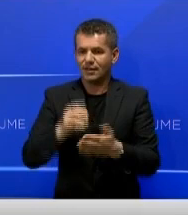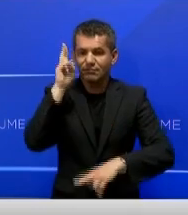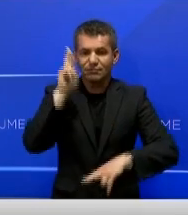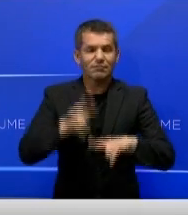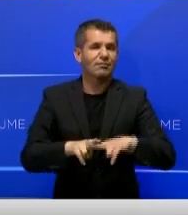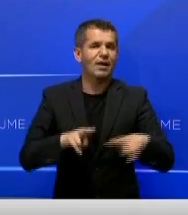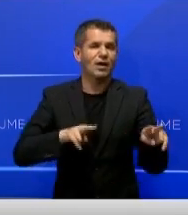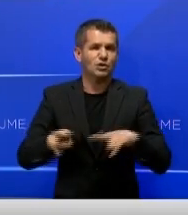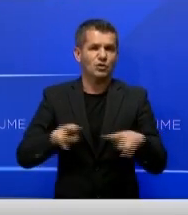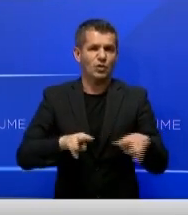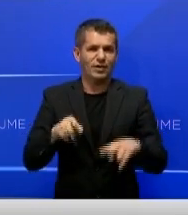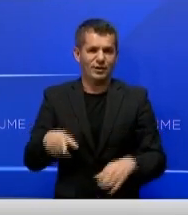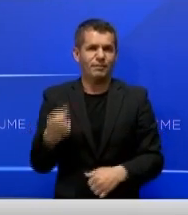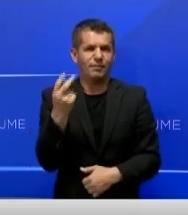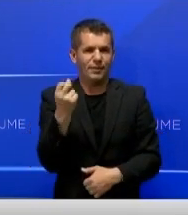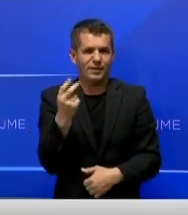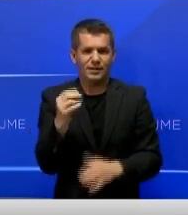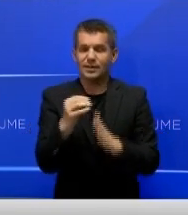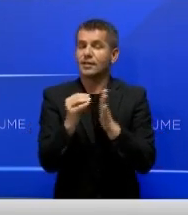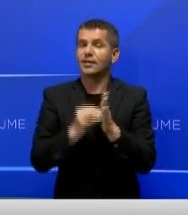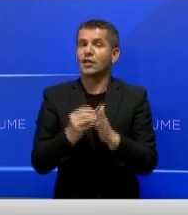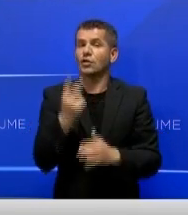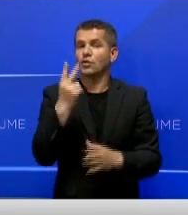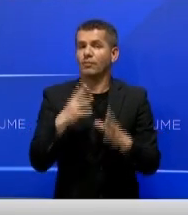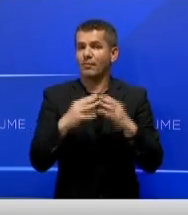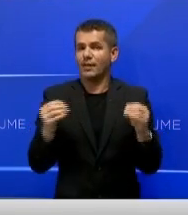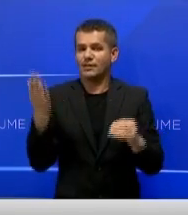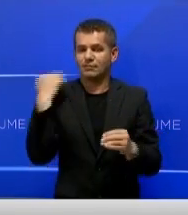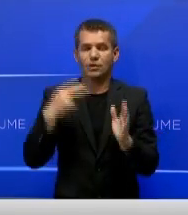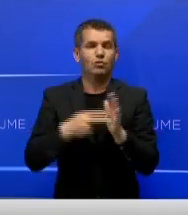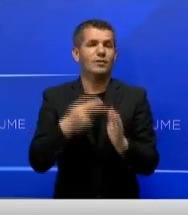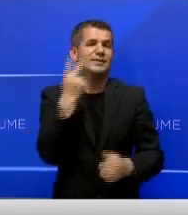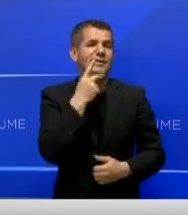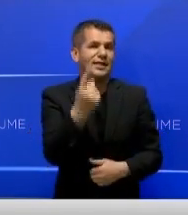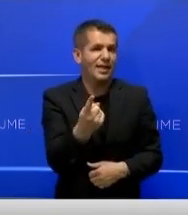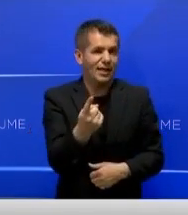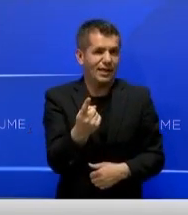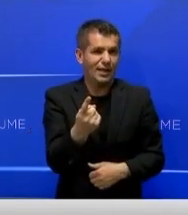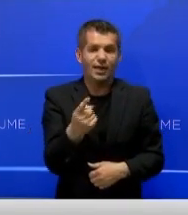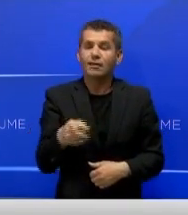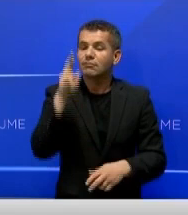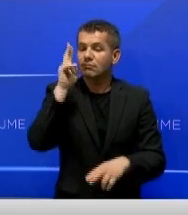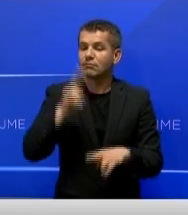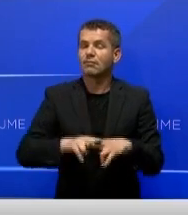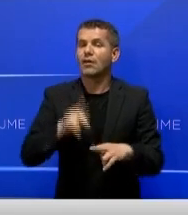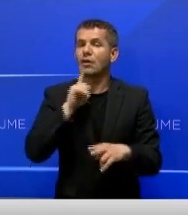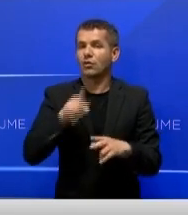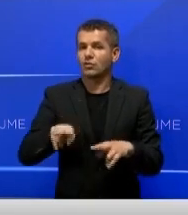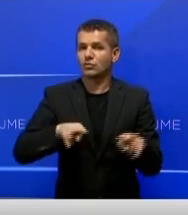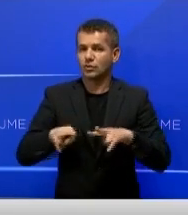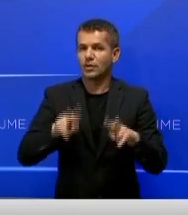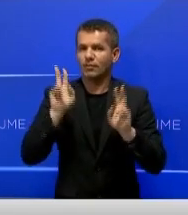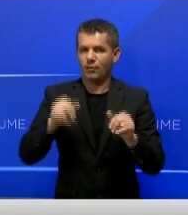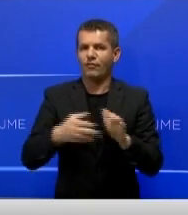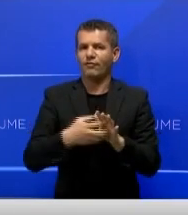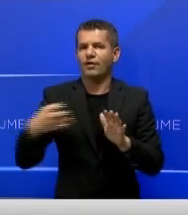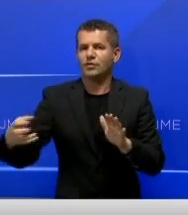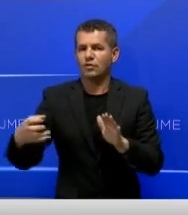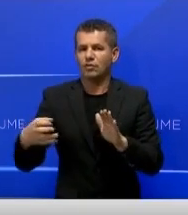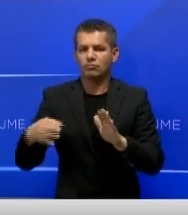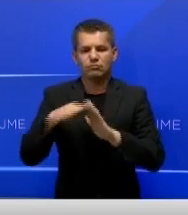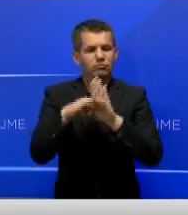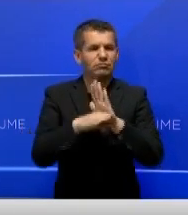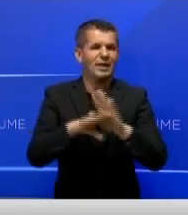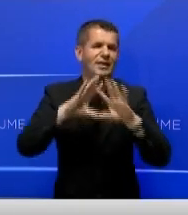gjukatës themelore në Prishtini datës 2 mars 2021, ka vërtetuare se kjo qështje penale do të vazhdoj si pas regullave të